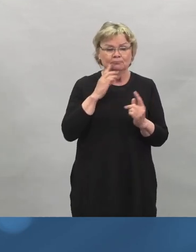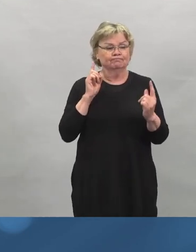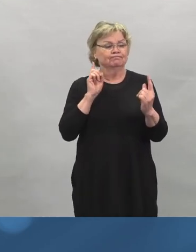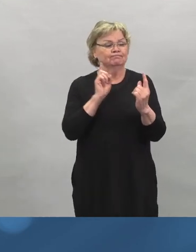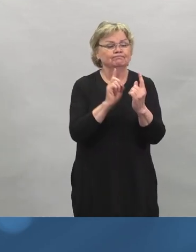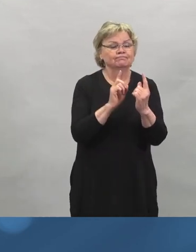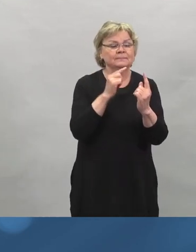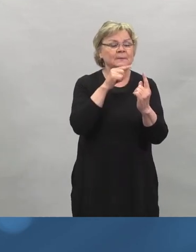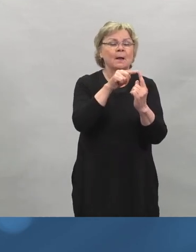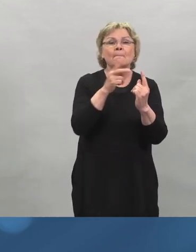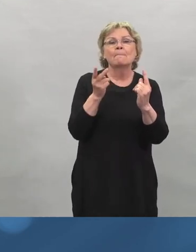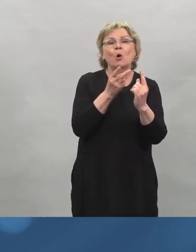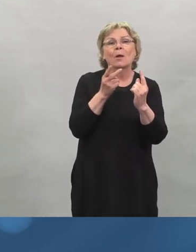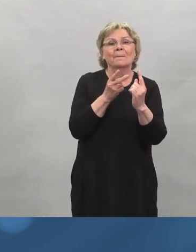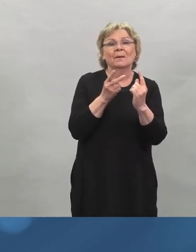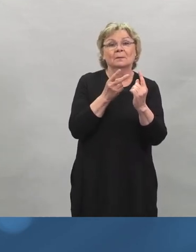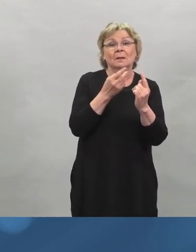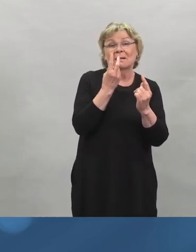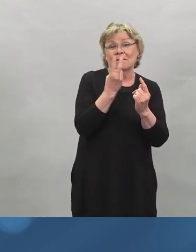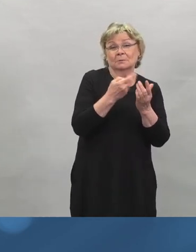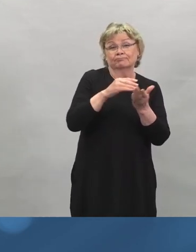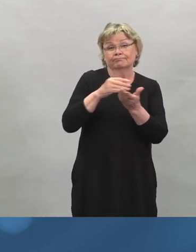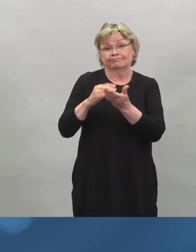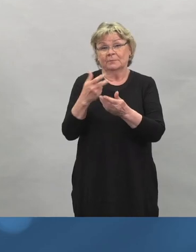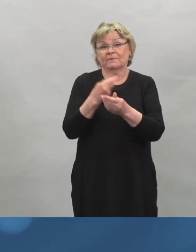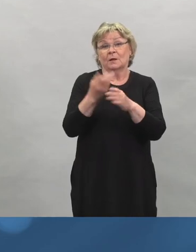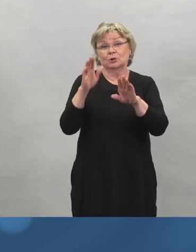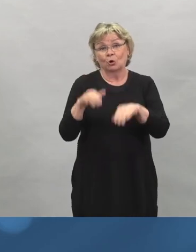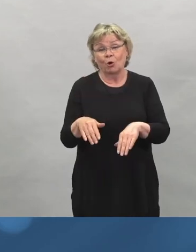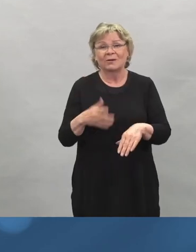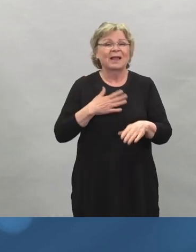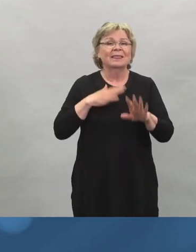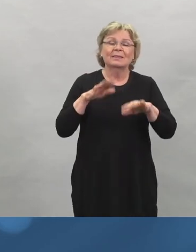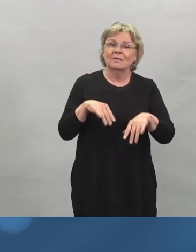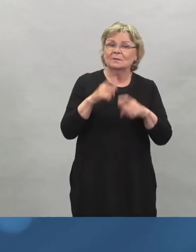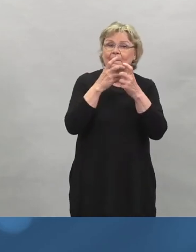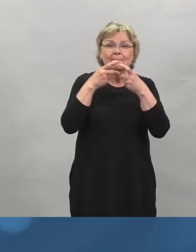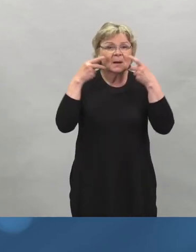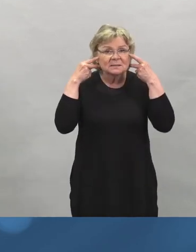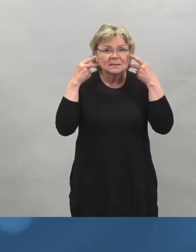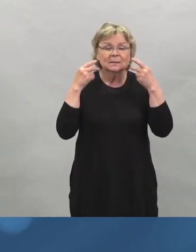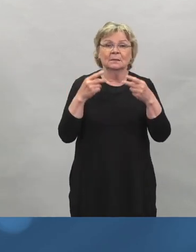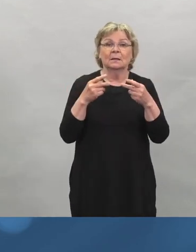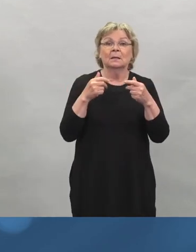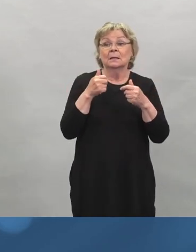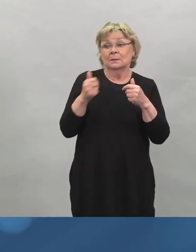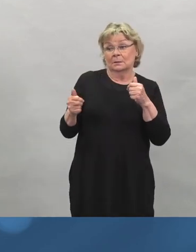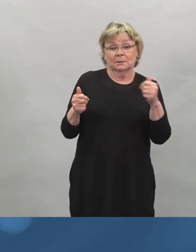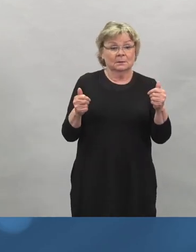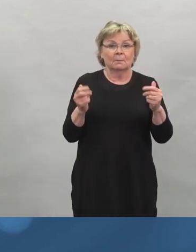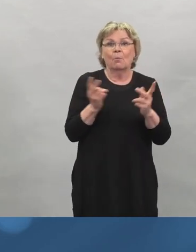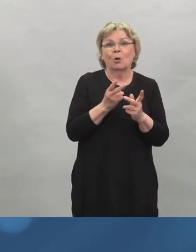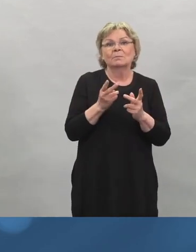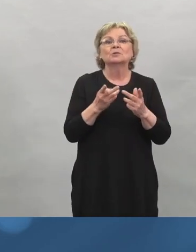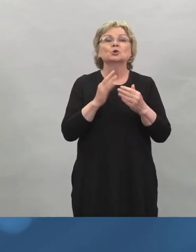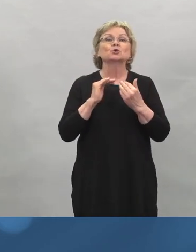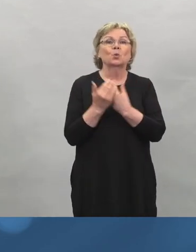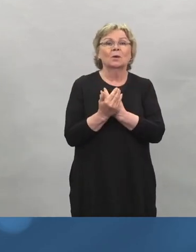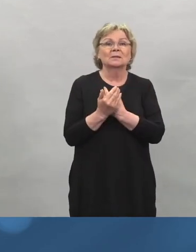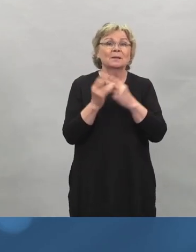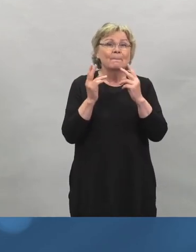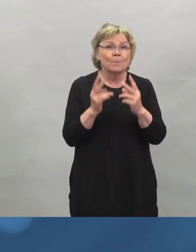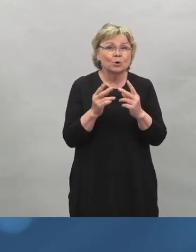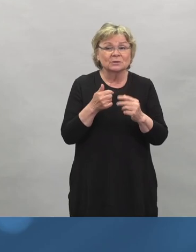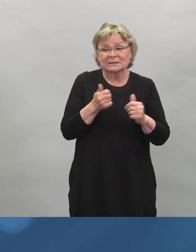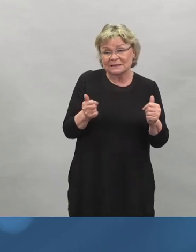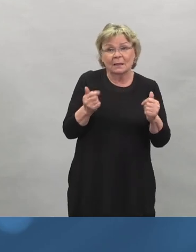kohtaa, niin siinä ei ole mitään järkeä enää pitää maskia. Että miltä he suojaavat. He ovat itse suojassa ja he eivät pysty juurikaan tartuttamaan.